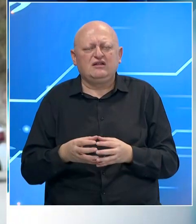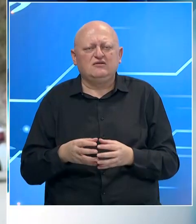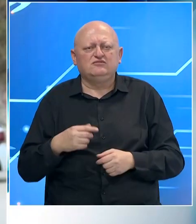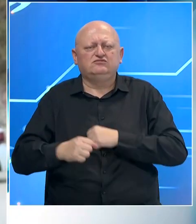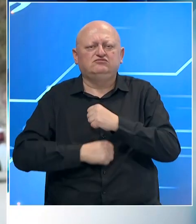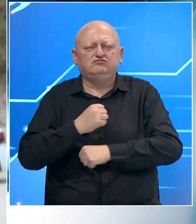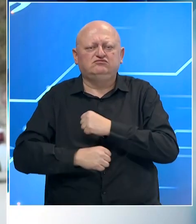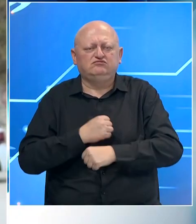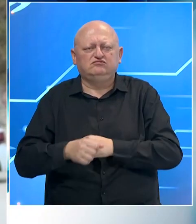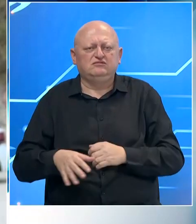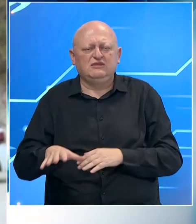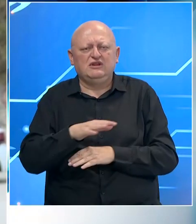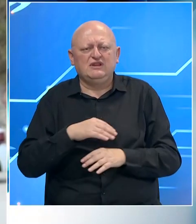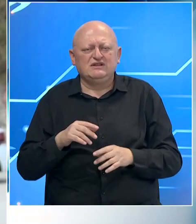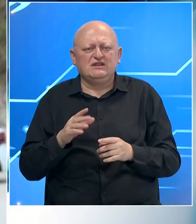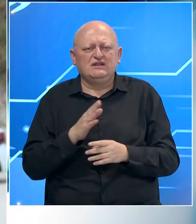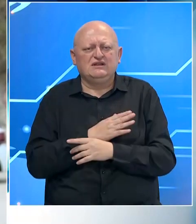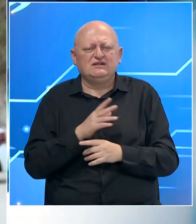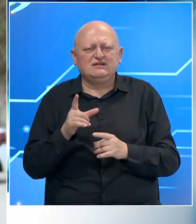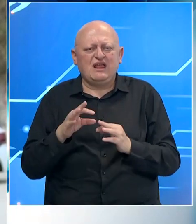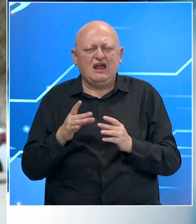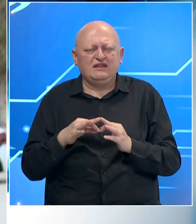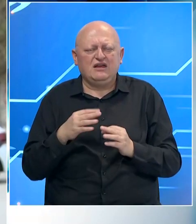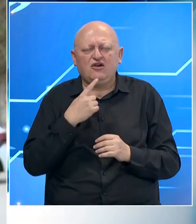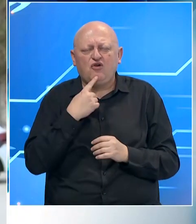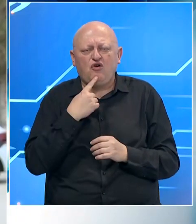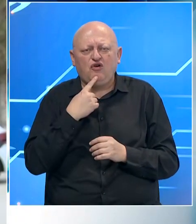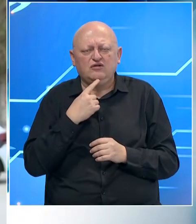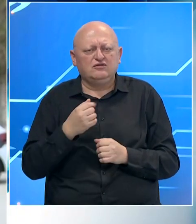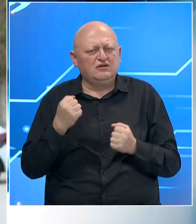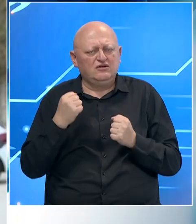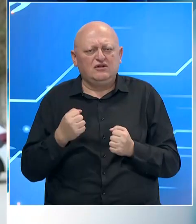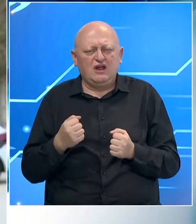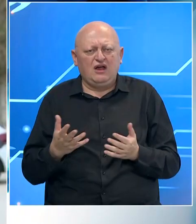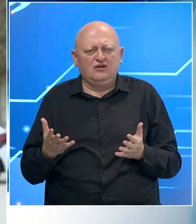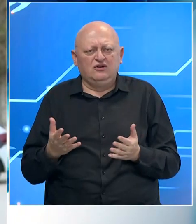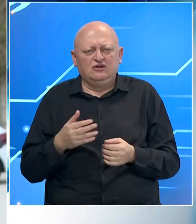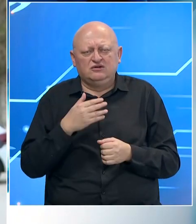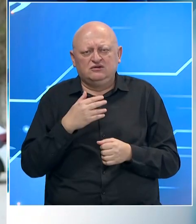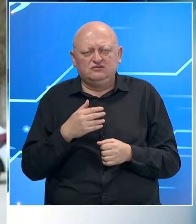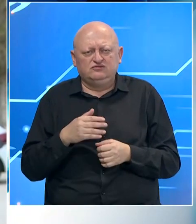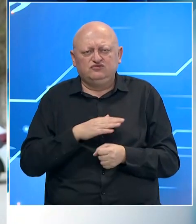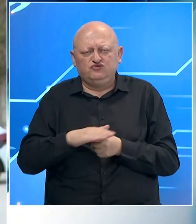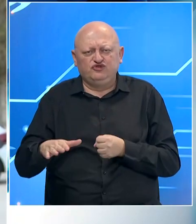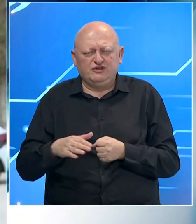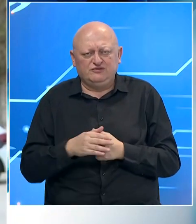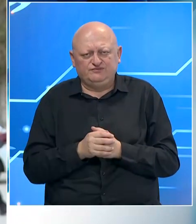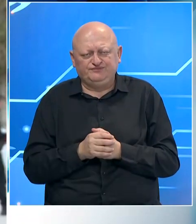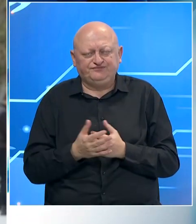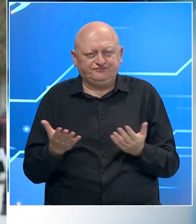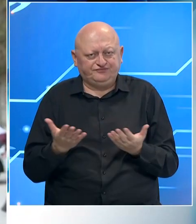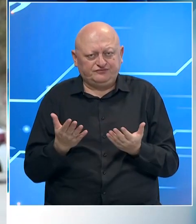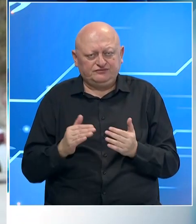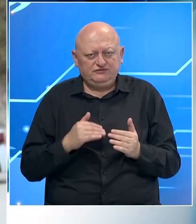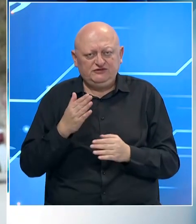mašinama u nasilju zlata, zapravo koje je također jako, jako, da kažem, uništeno, gdje se